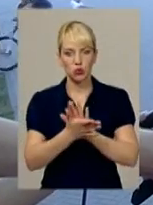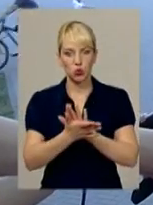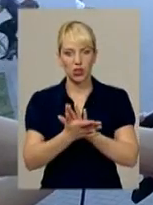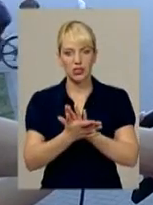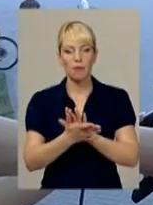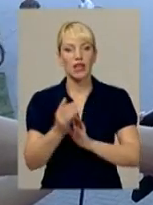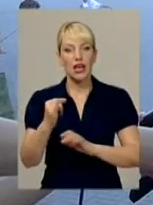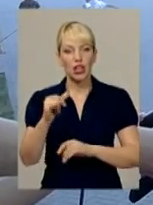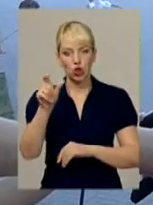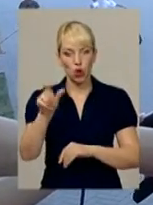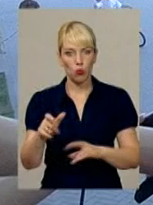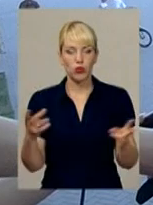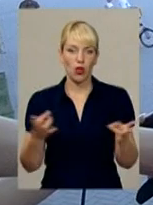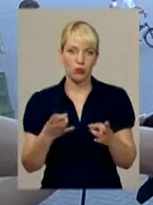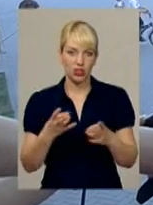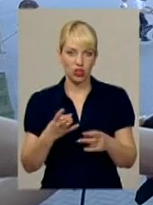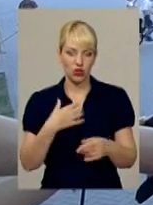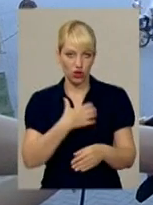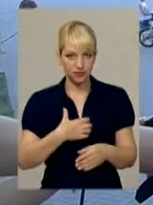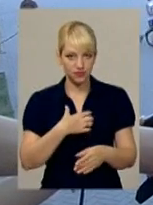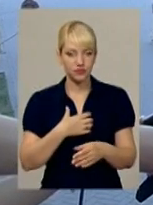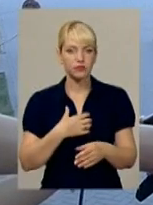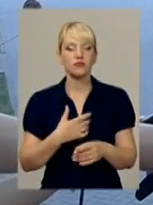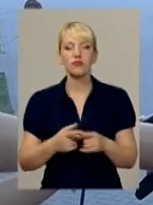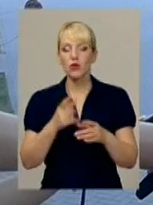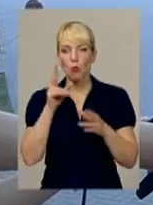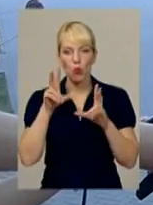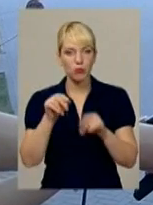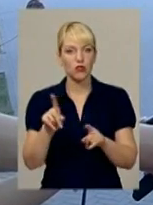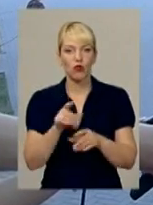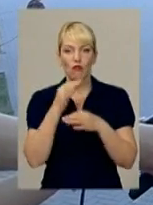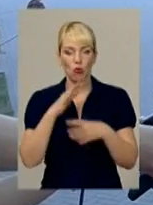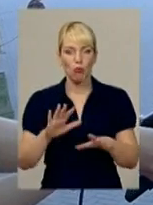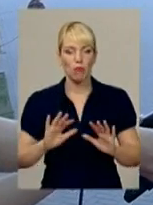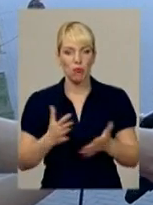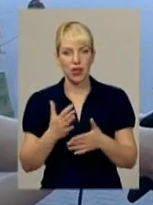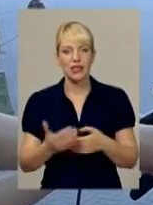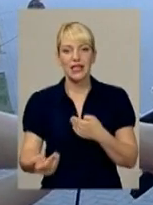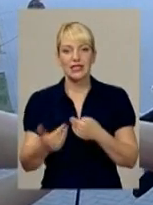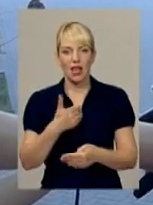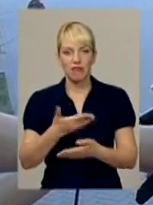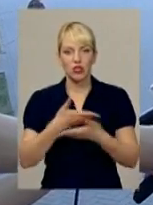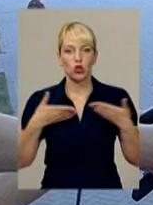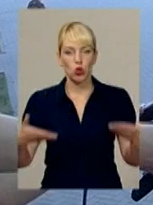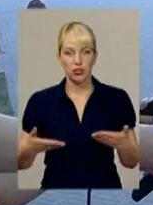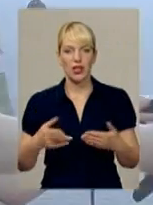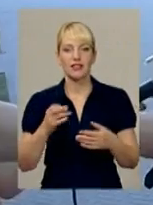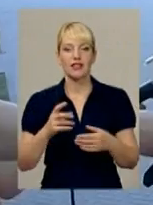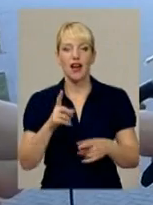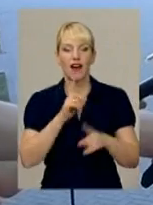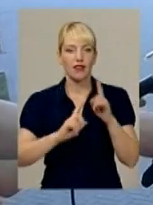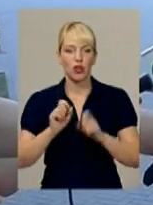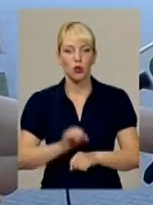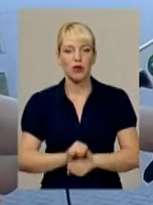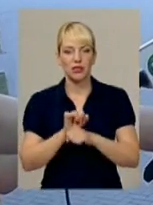йому вконче необхідно, він пообіцяв, що він в будь момент з'явиться до нас на люстраційний комітет або на Раду Майдану.